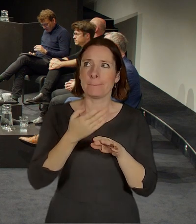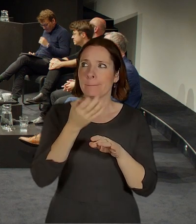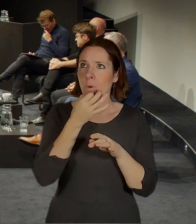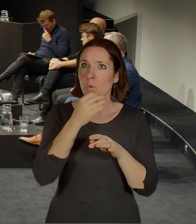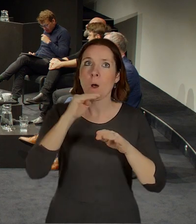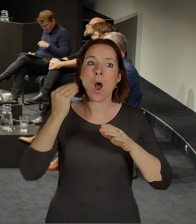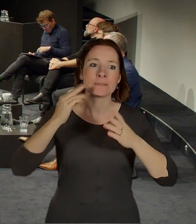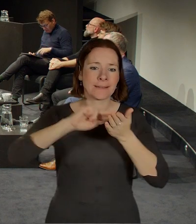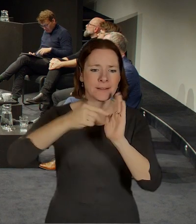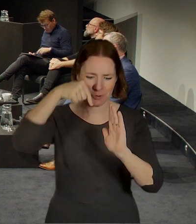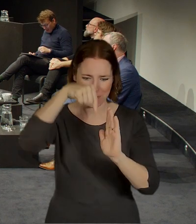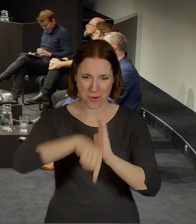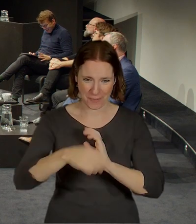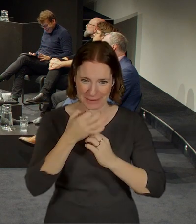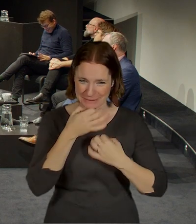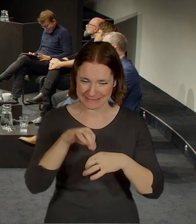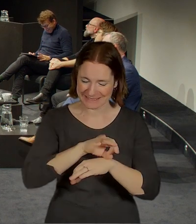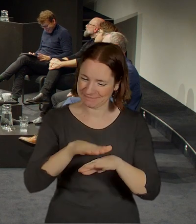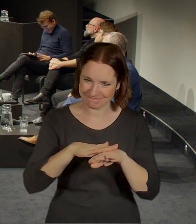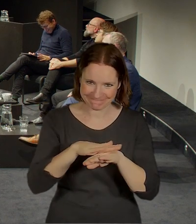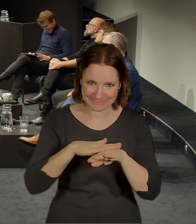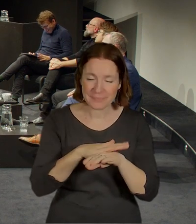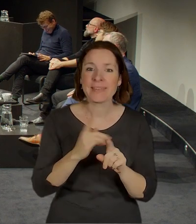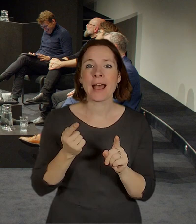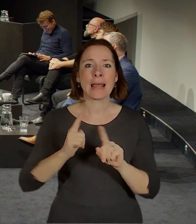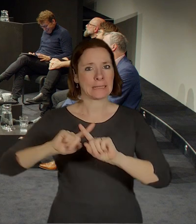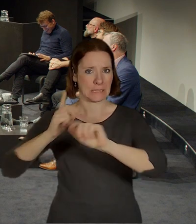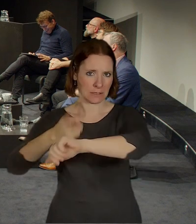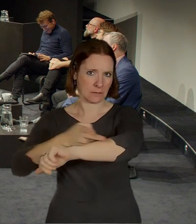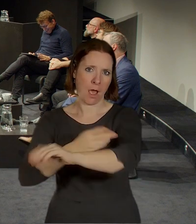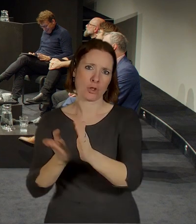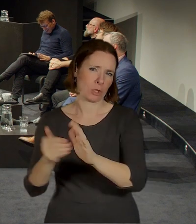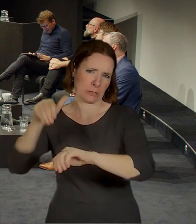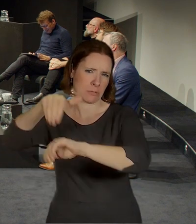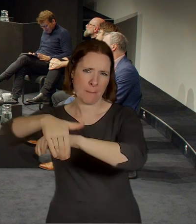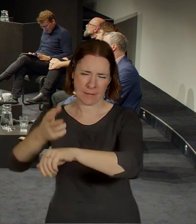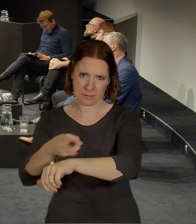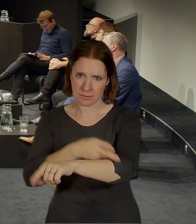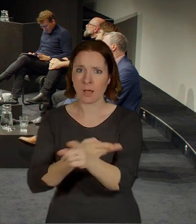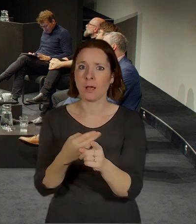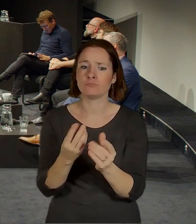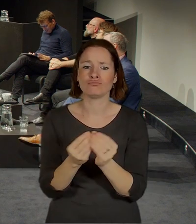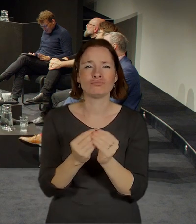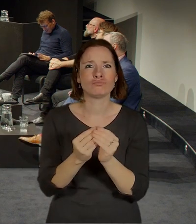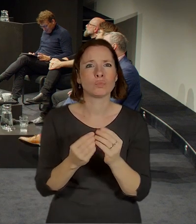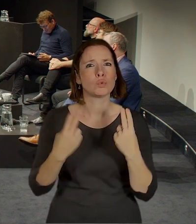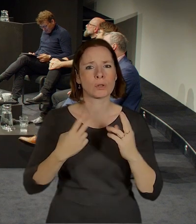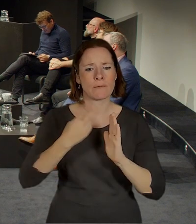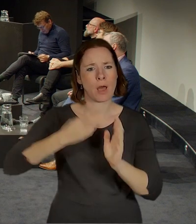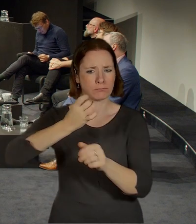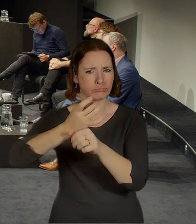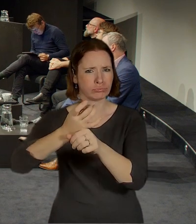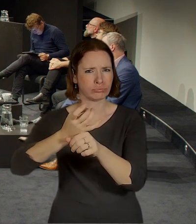když se třeba na západě nebo v jakýchkoliv země mluví o rychlovlaků, tak ty musí